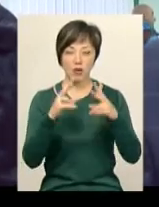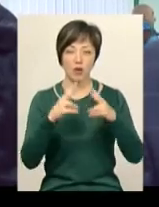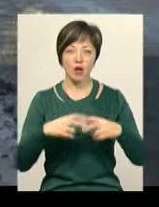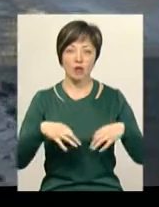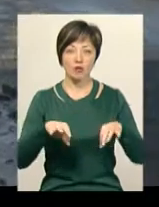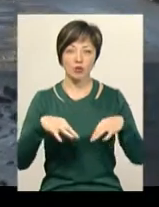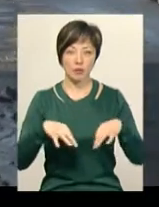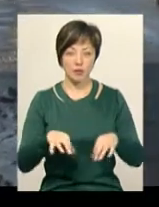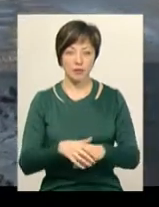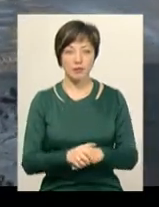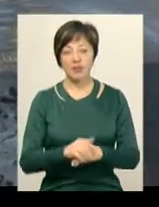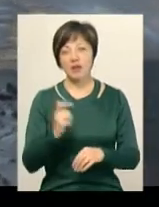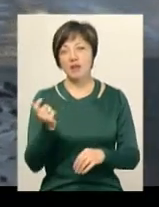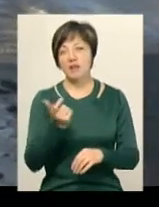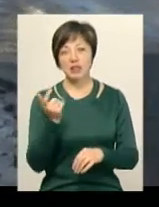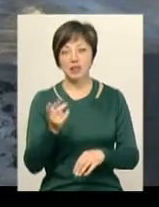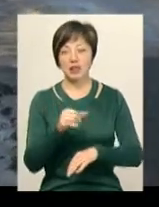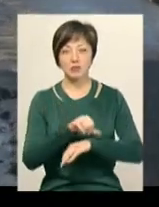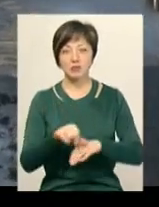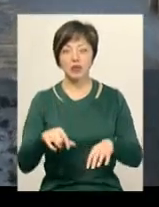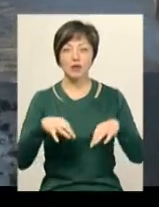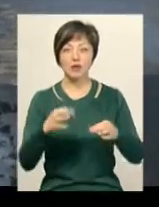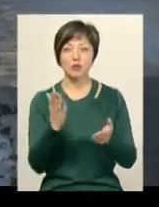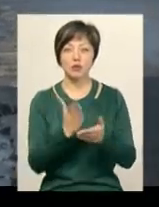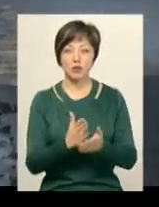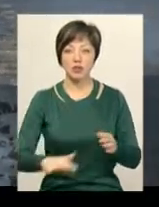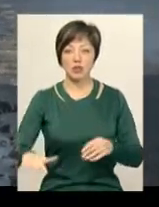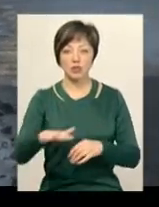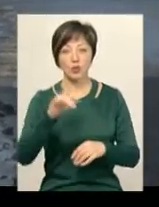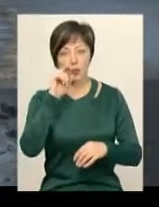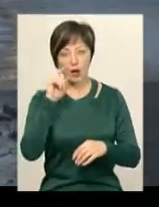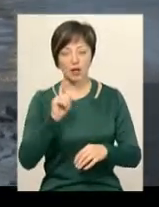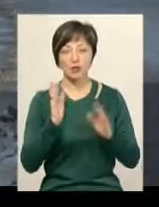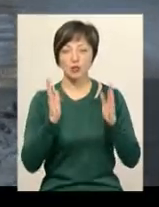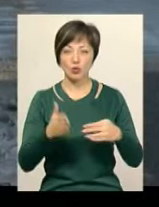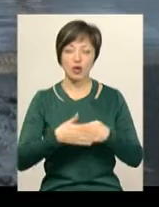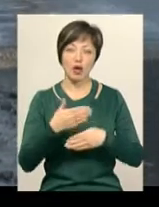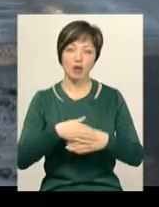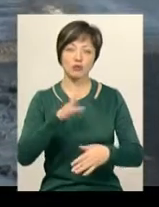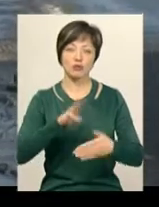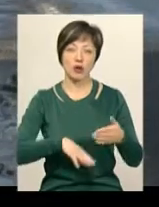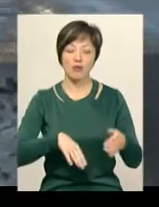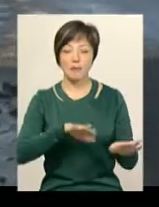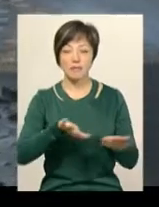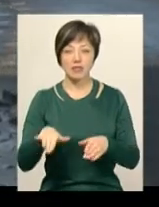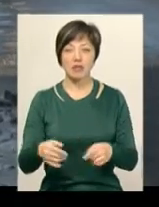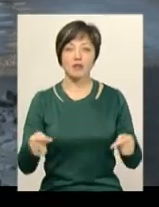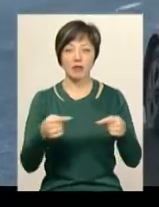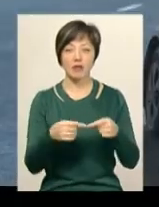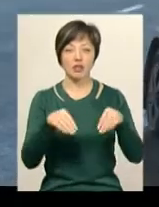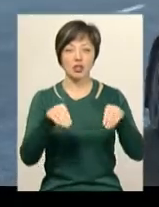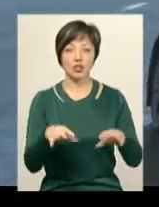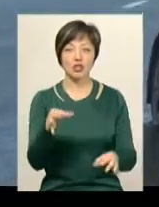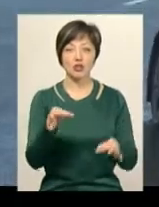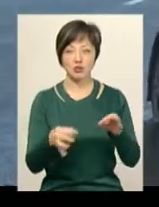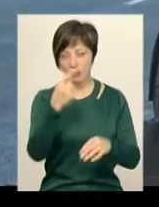експертом. Власники нерозмитених авто, які нелегально знаходяться на території України, будуть каратися штрафом після відповідного рішення суду. Про